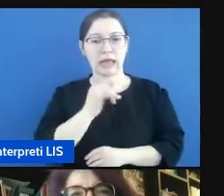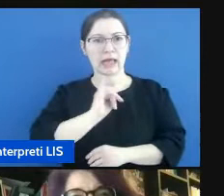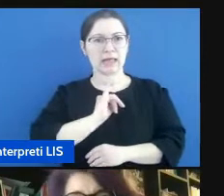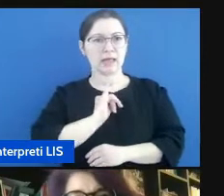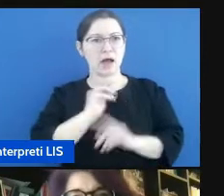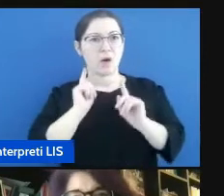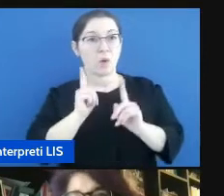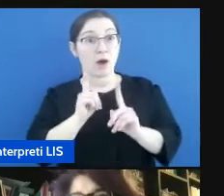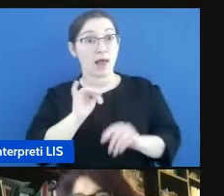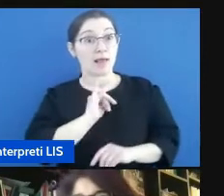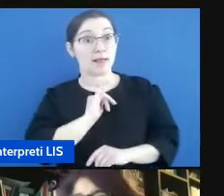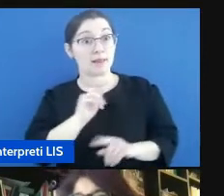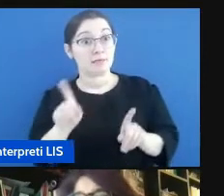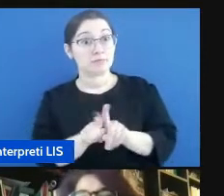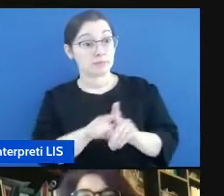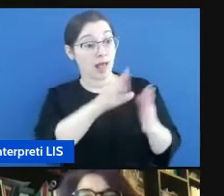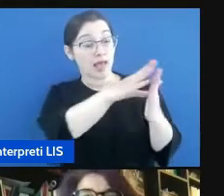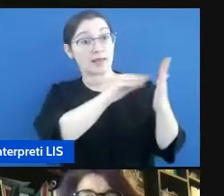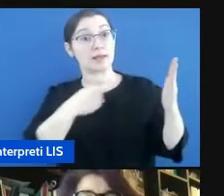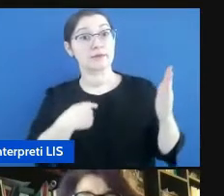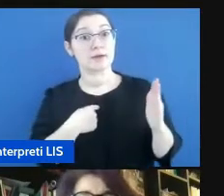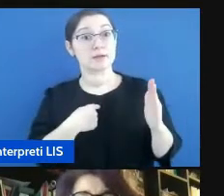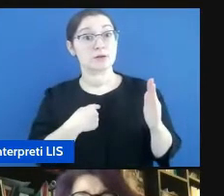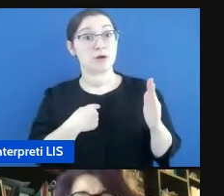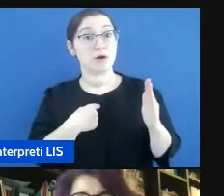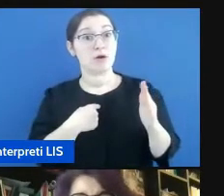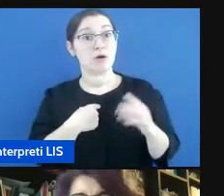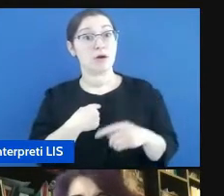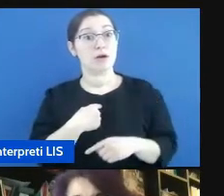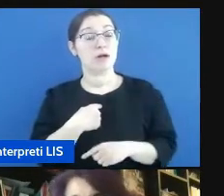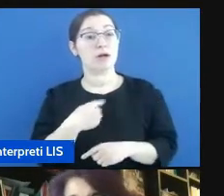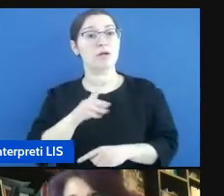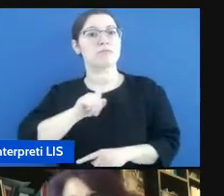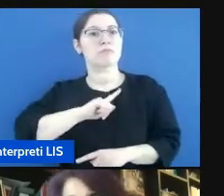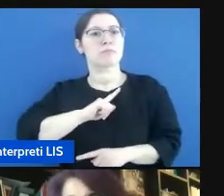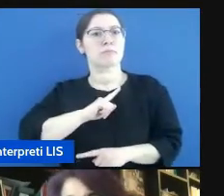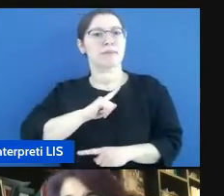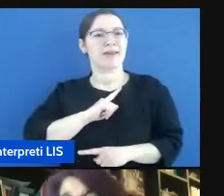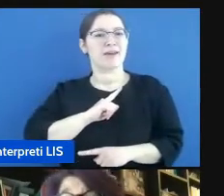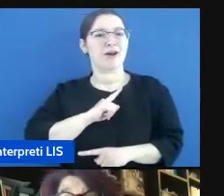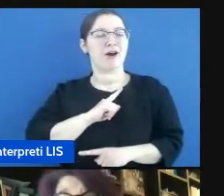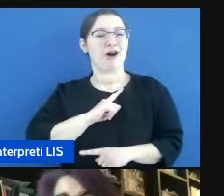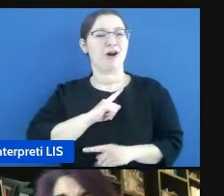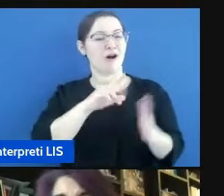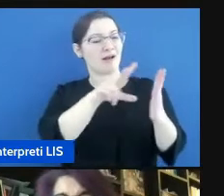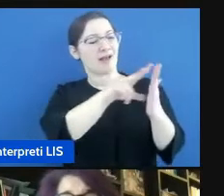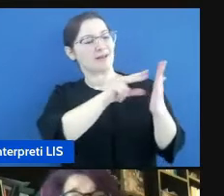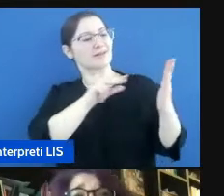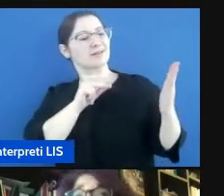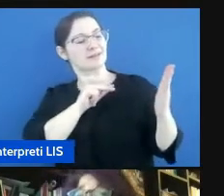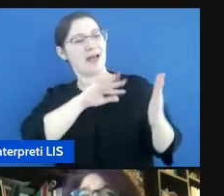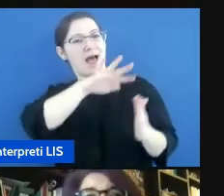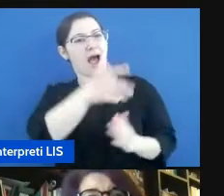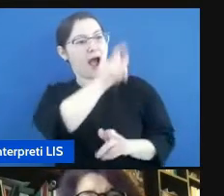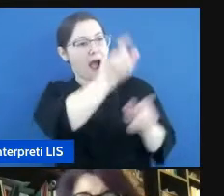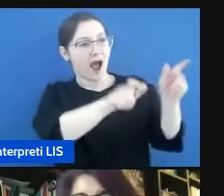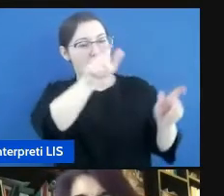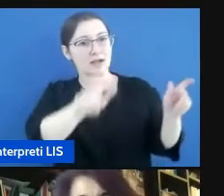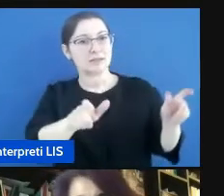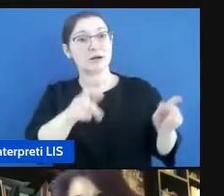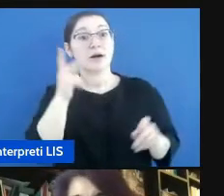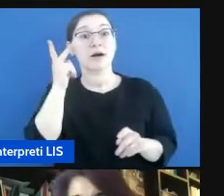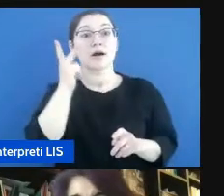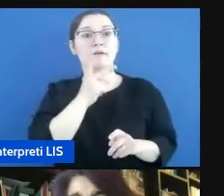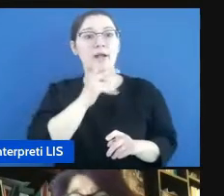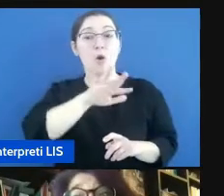identificazione, cioè l'identità dell'adolescenza si forma nel momento in cui si identifica nell'altro, ma non c'è